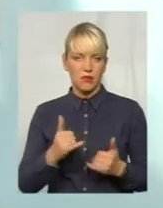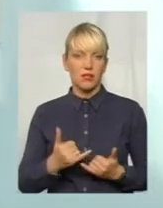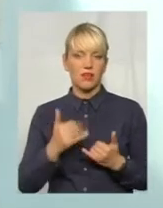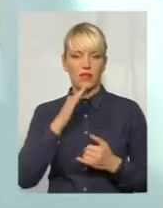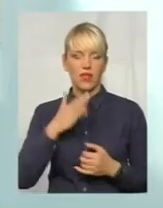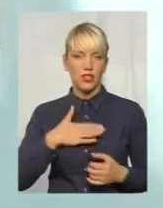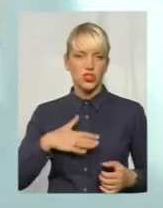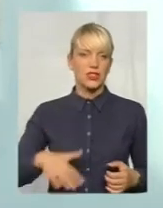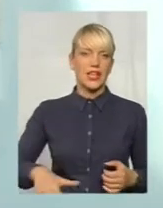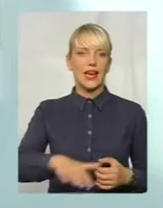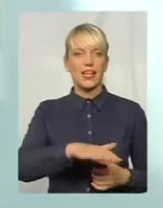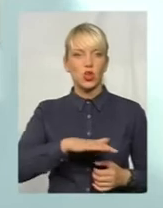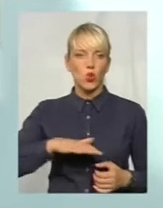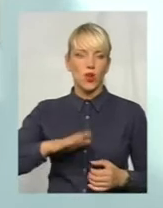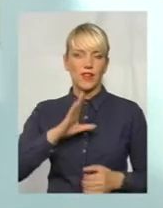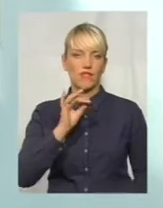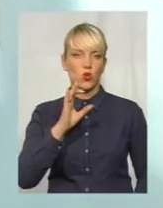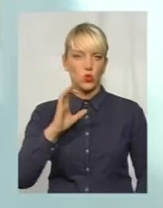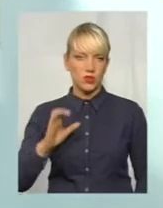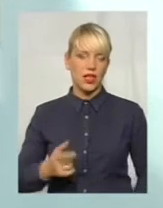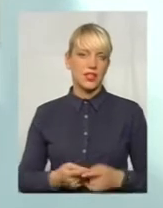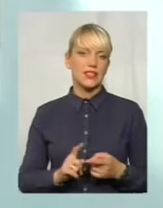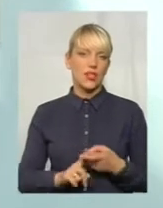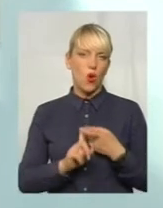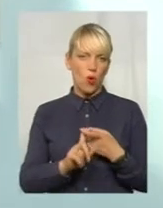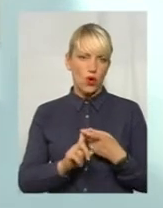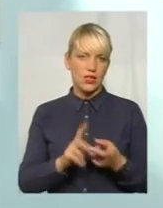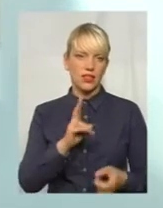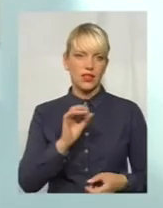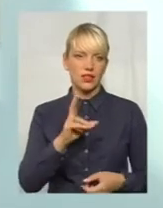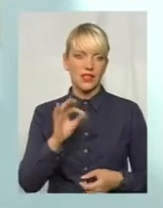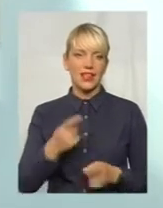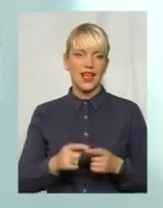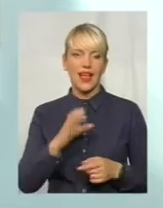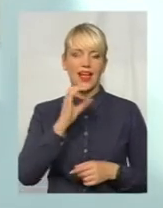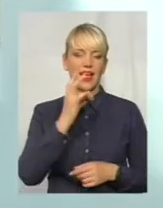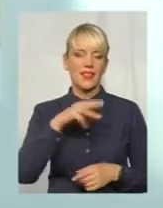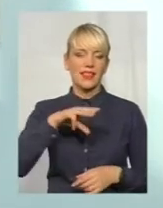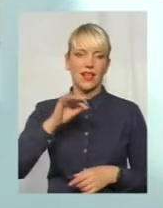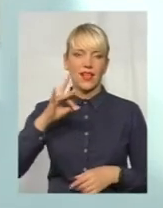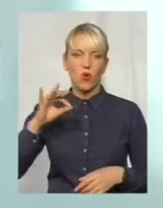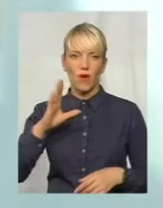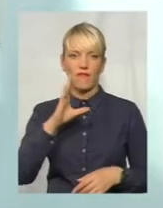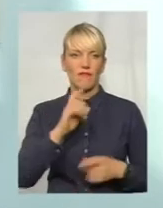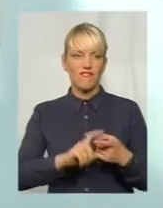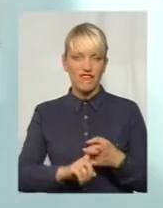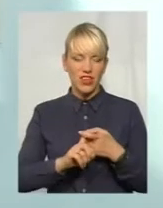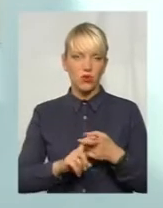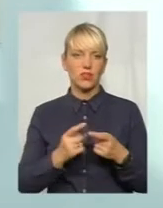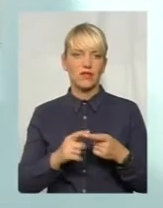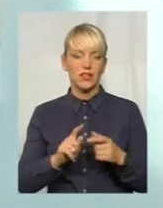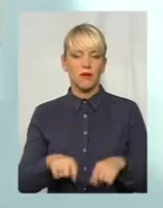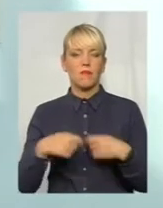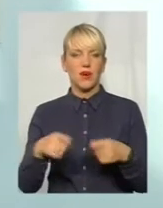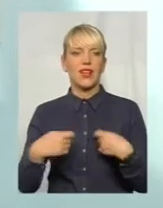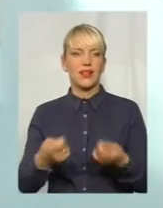території вірус. Вірус Коксаки – це один з рода ентеровірусів, який передається в першу чергу. Є